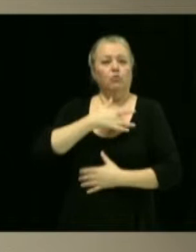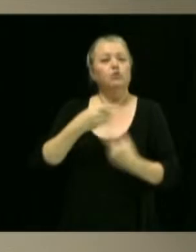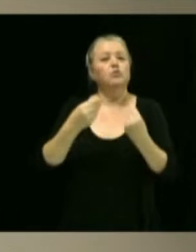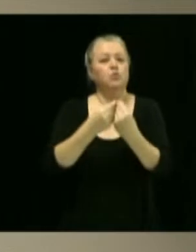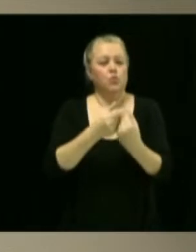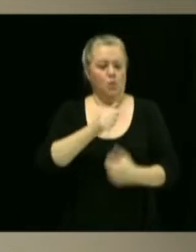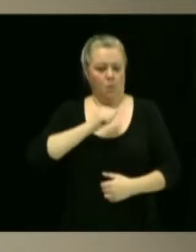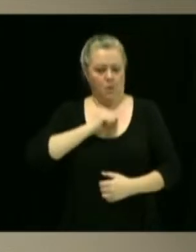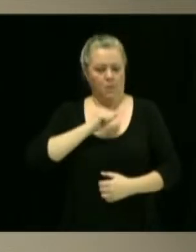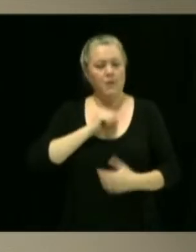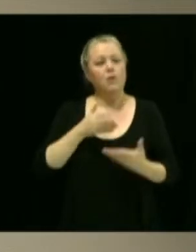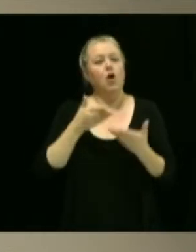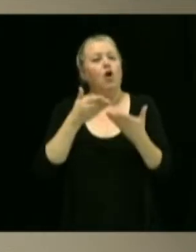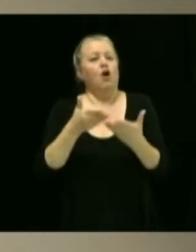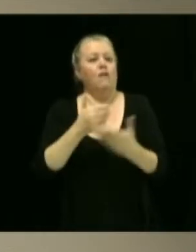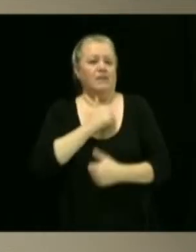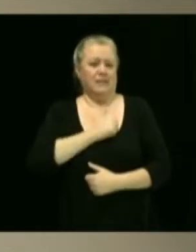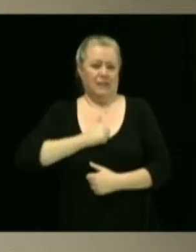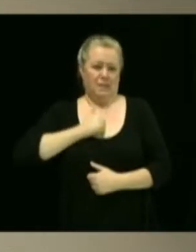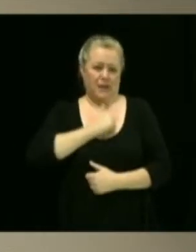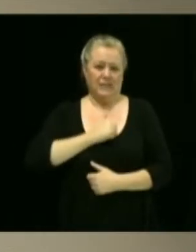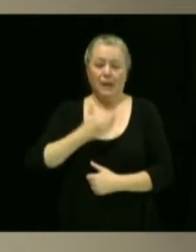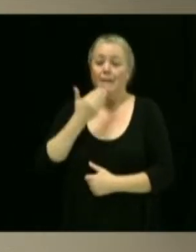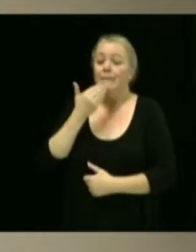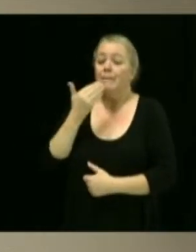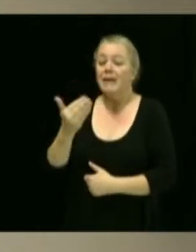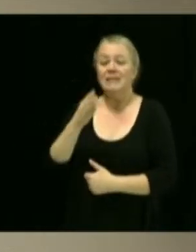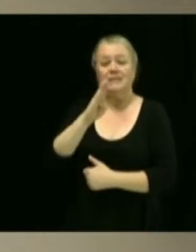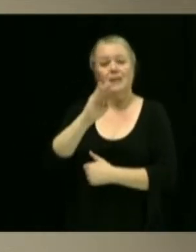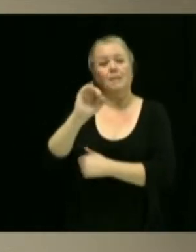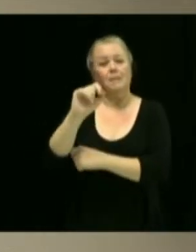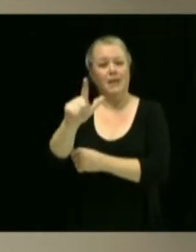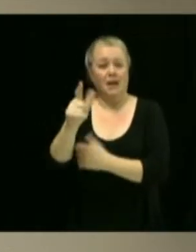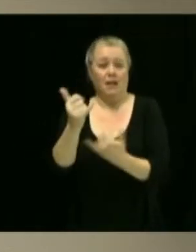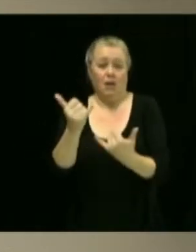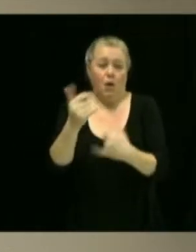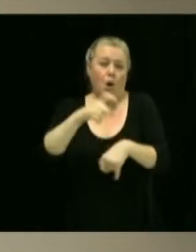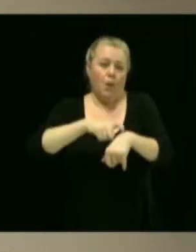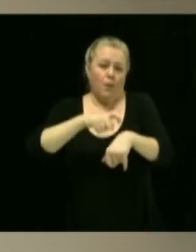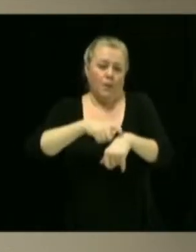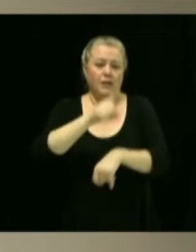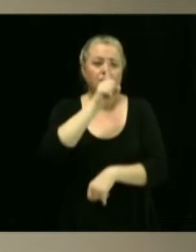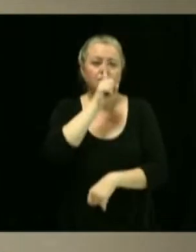ceux du Conseil. Merci Bill et nous allons prendre un moment de silence à sa mémoire.